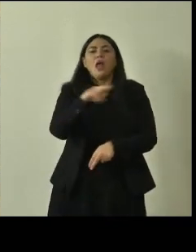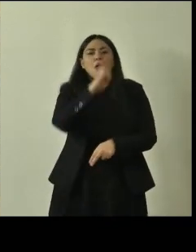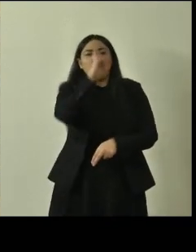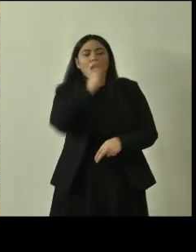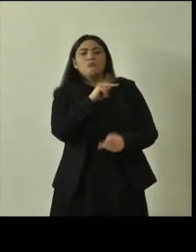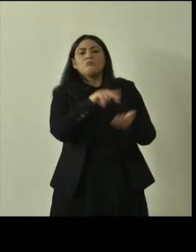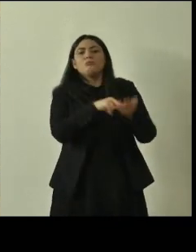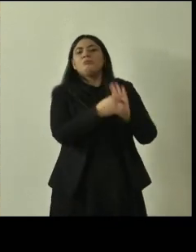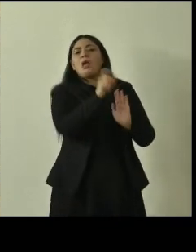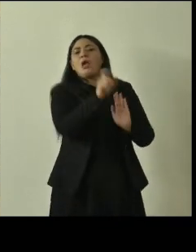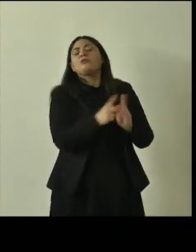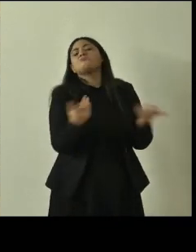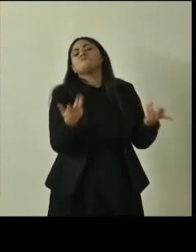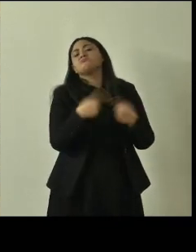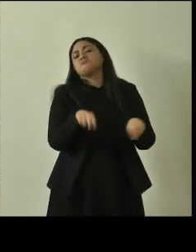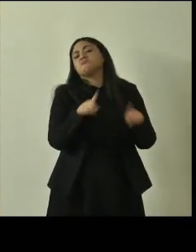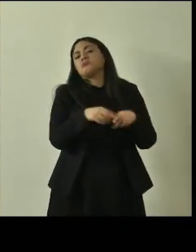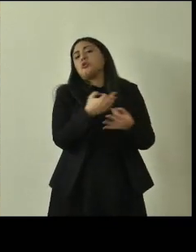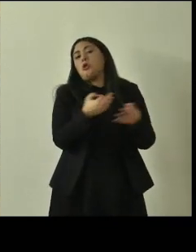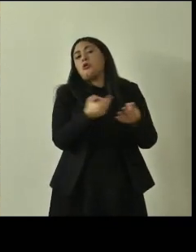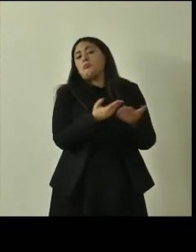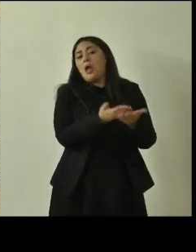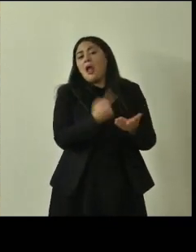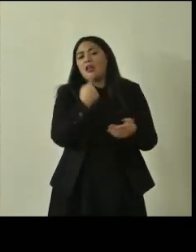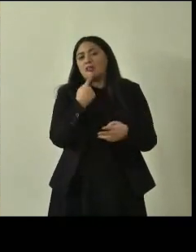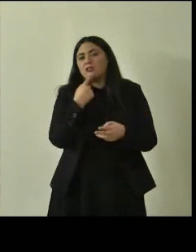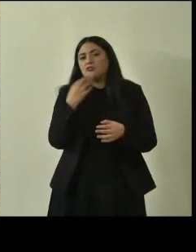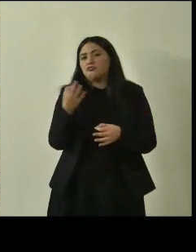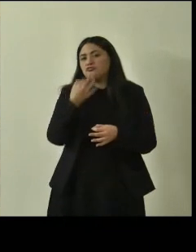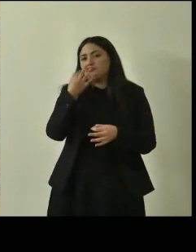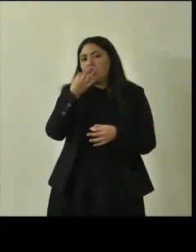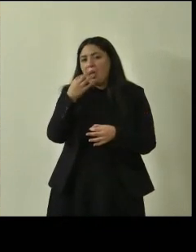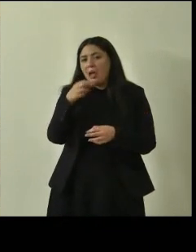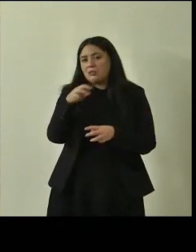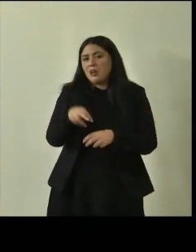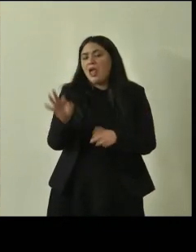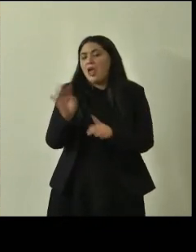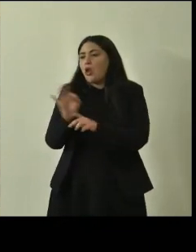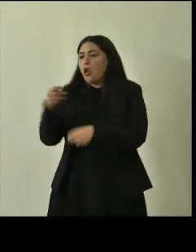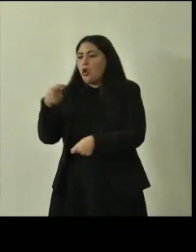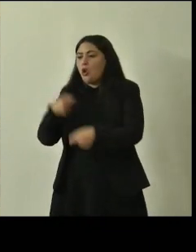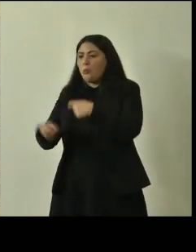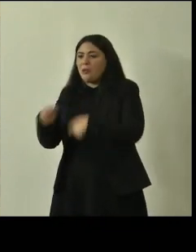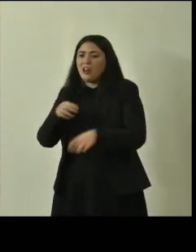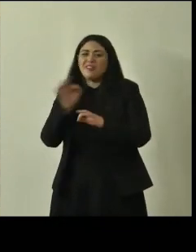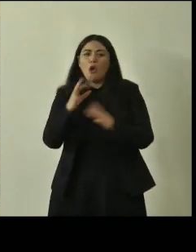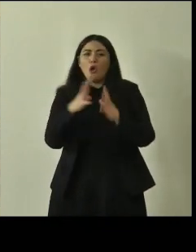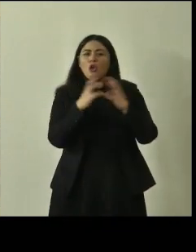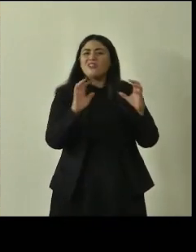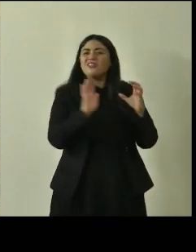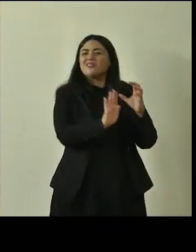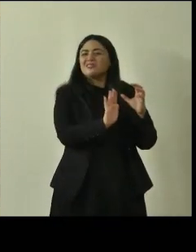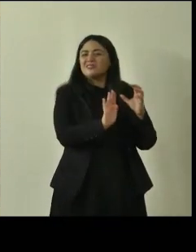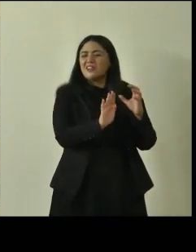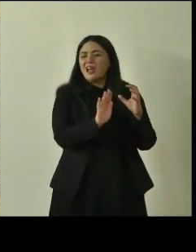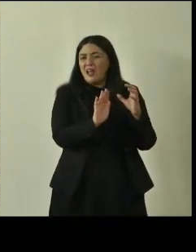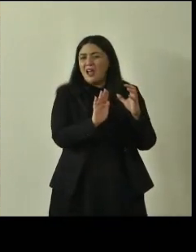normali il giardiniere piuttosto che la cooperativa piuttosto che la ditta del